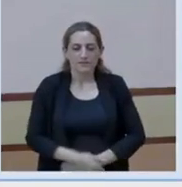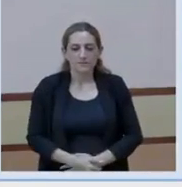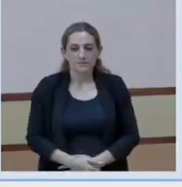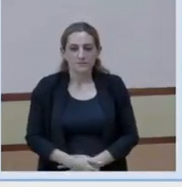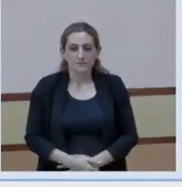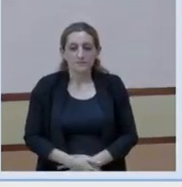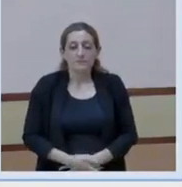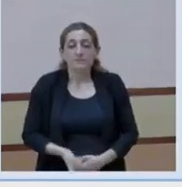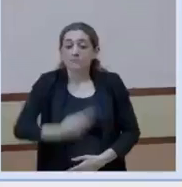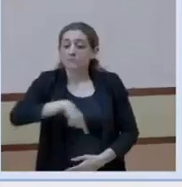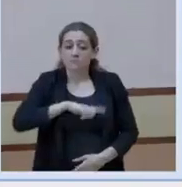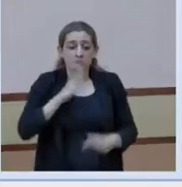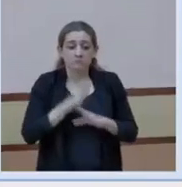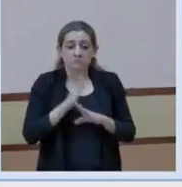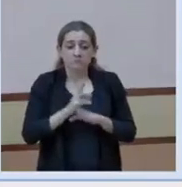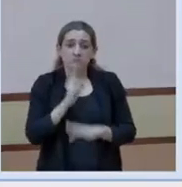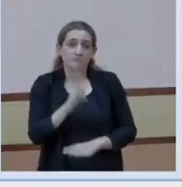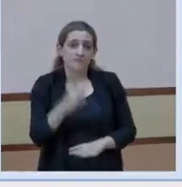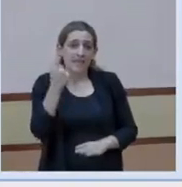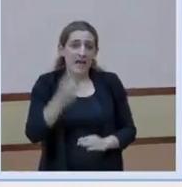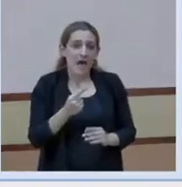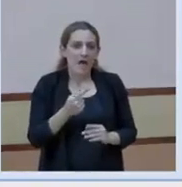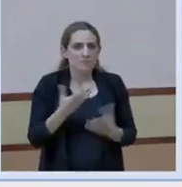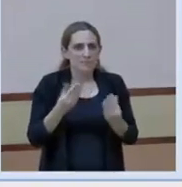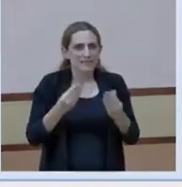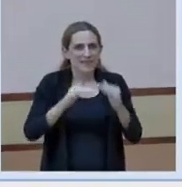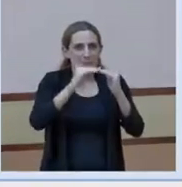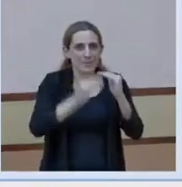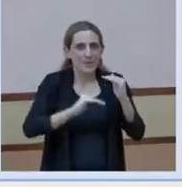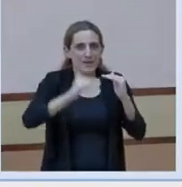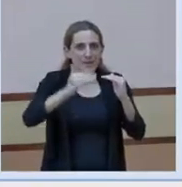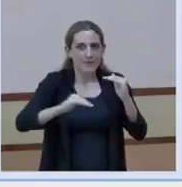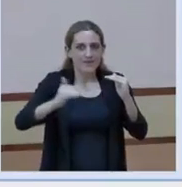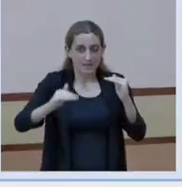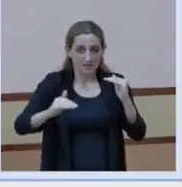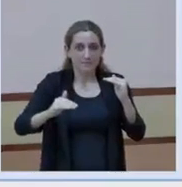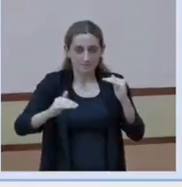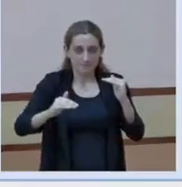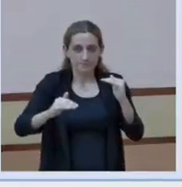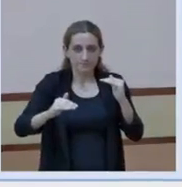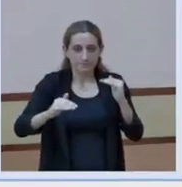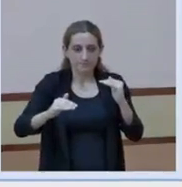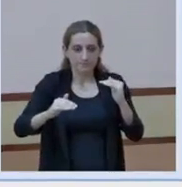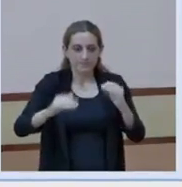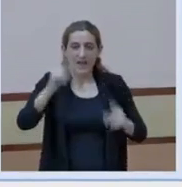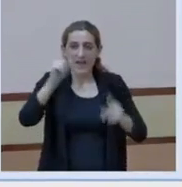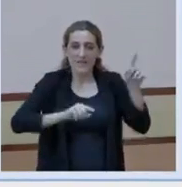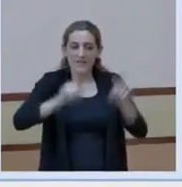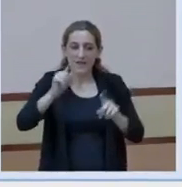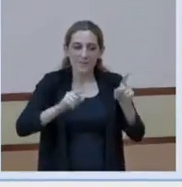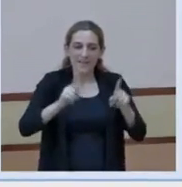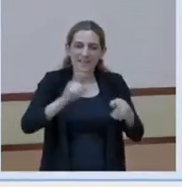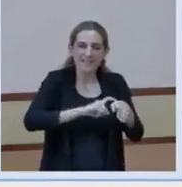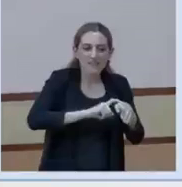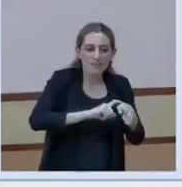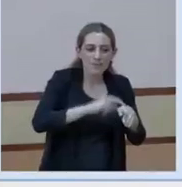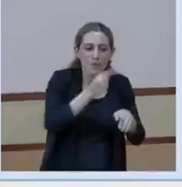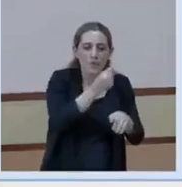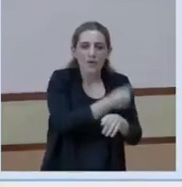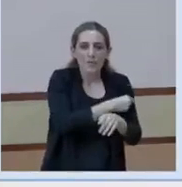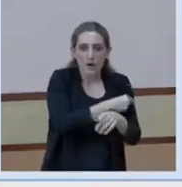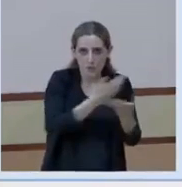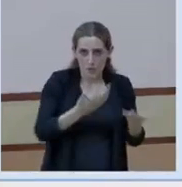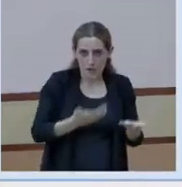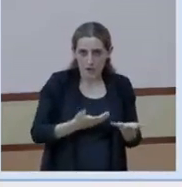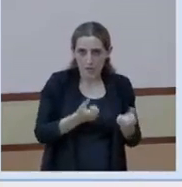dient sempre, tenim una variabilitat important entre els diferents tipus de vacunes i sobretot